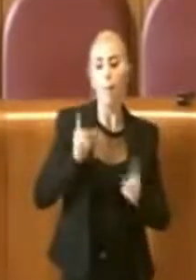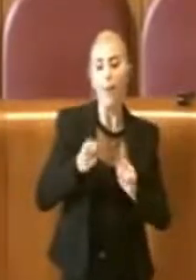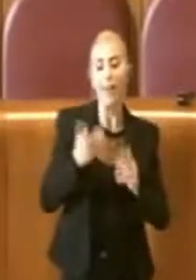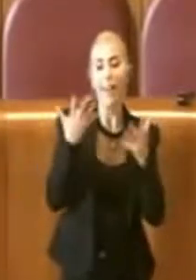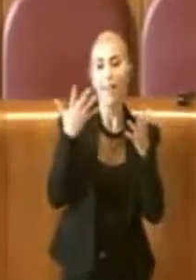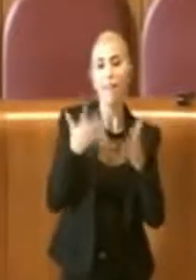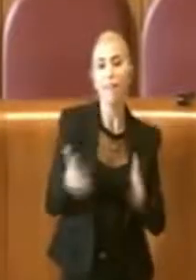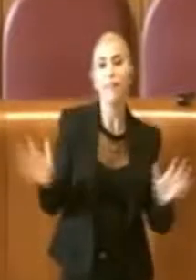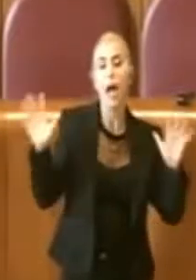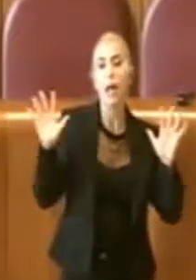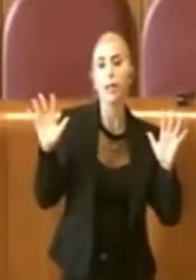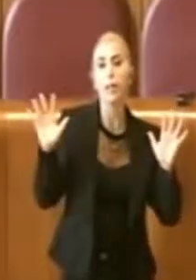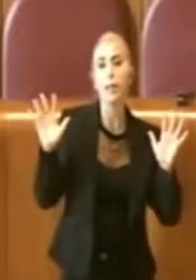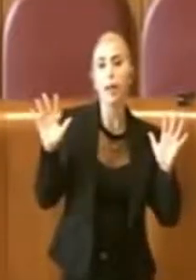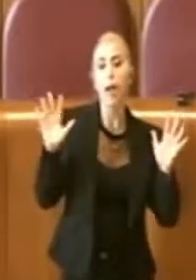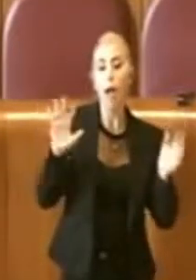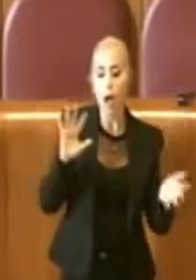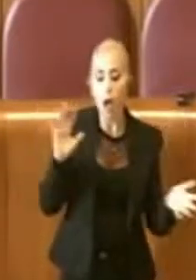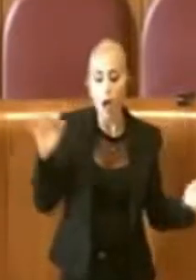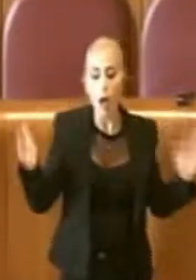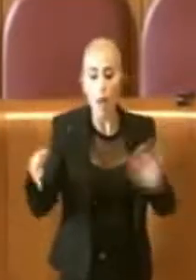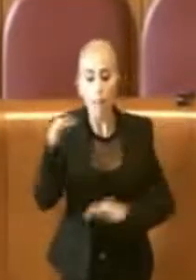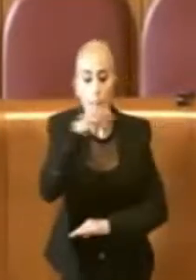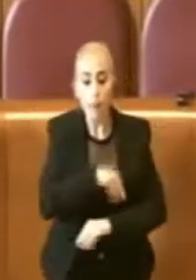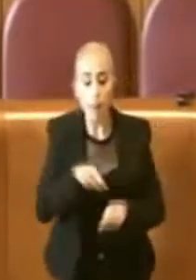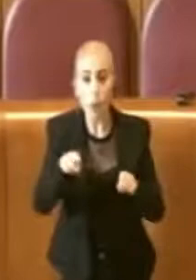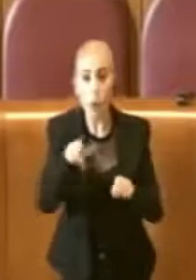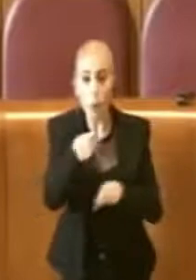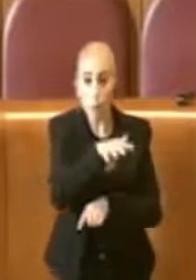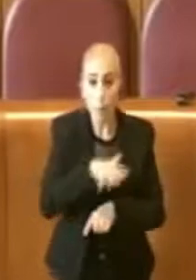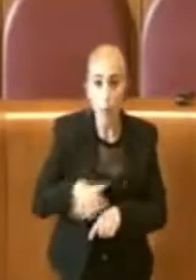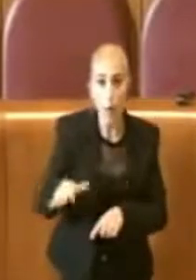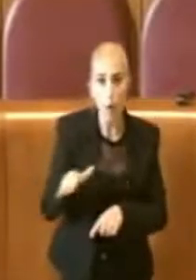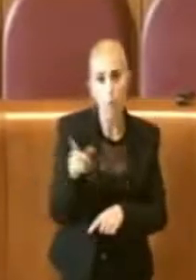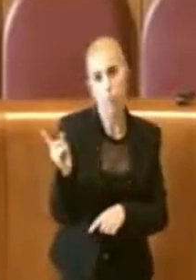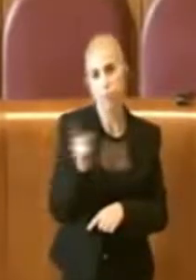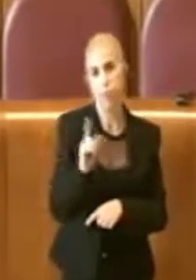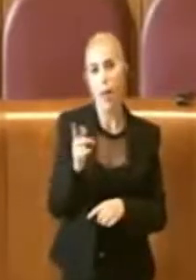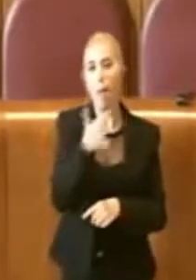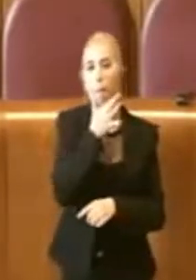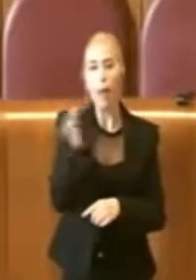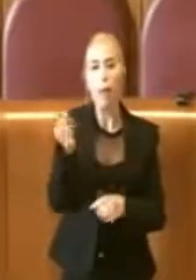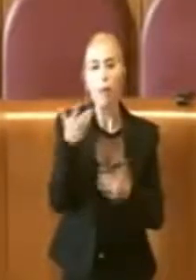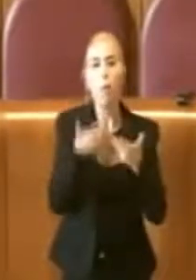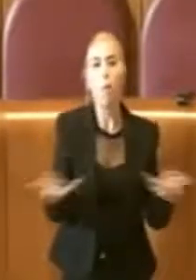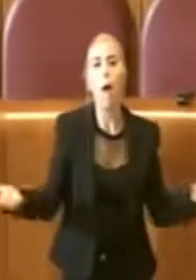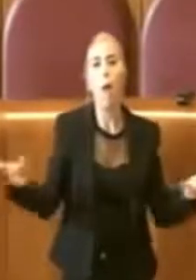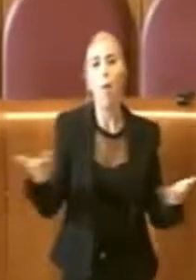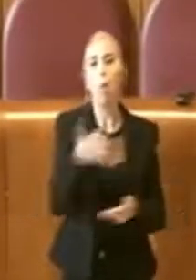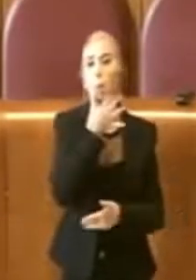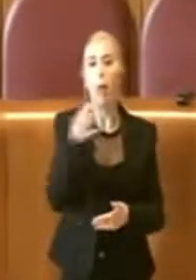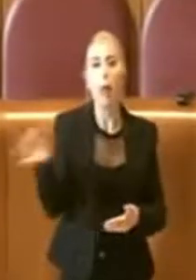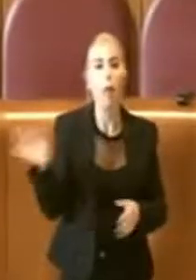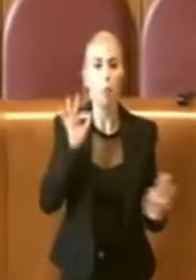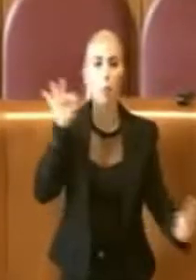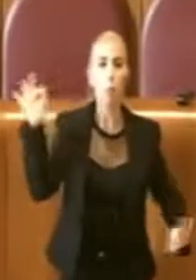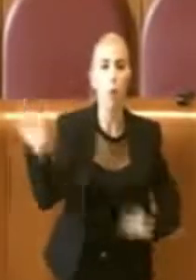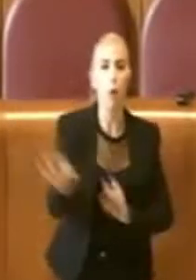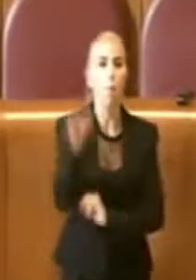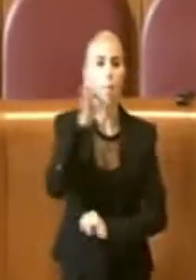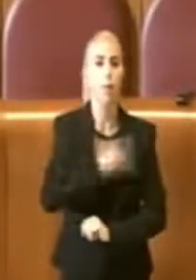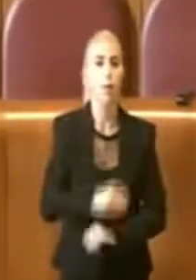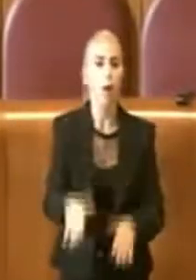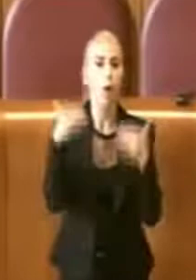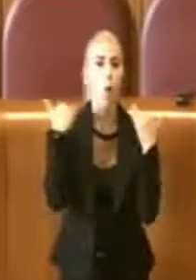premiato quello che era il parco, era un parco bellissimo, tenuto bene, parco che meritava, un parco